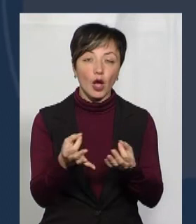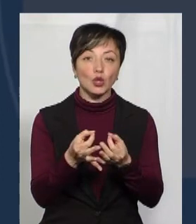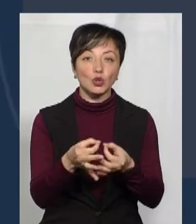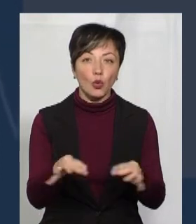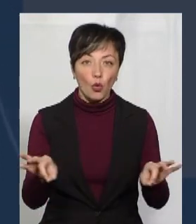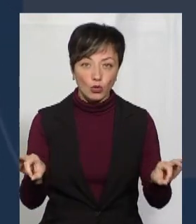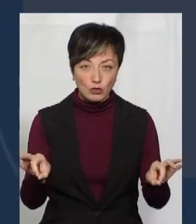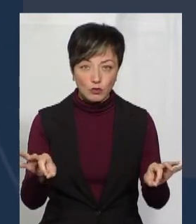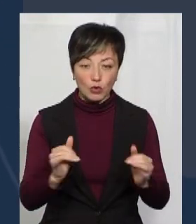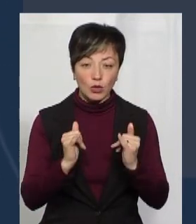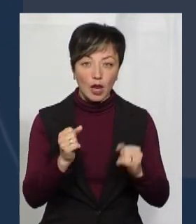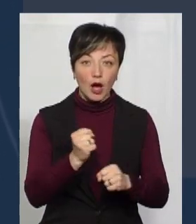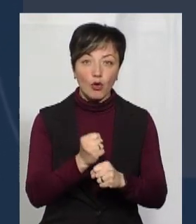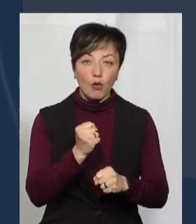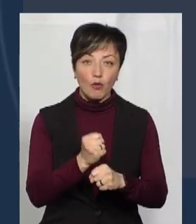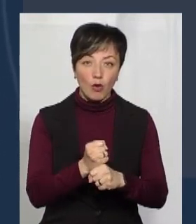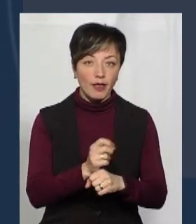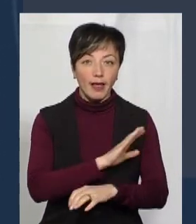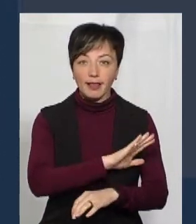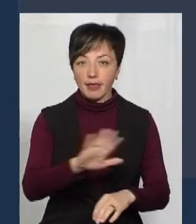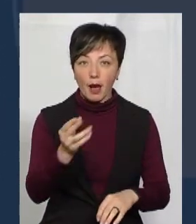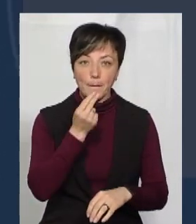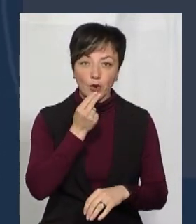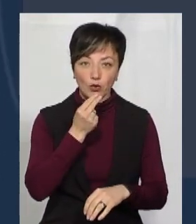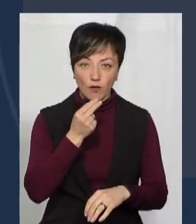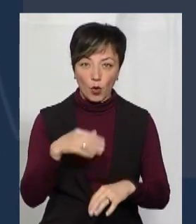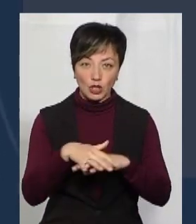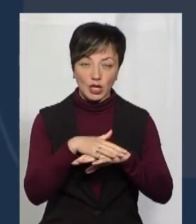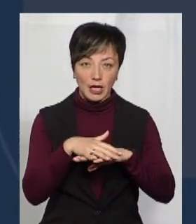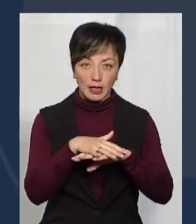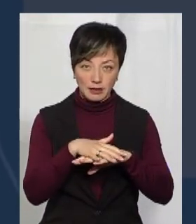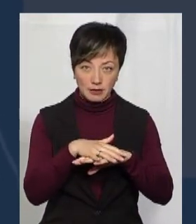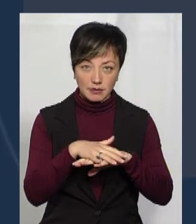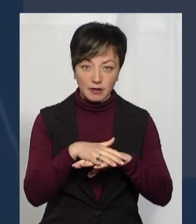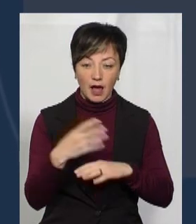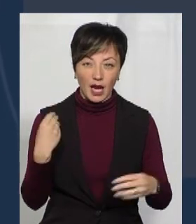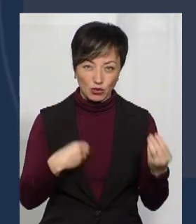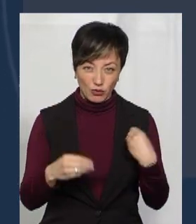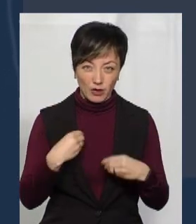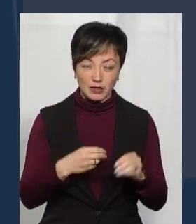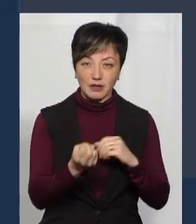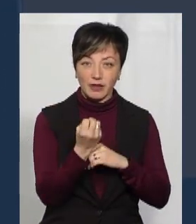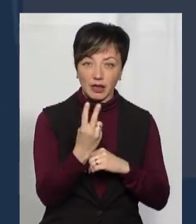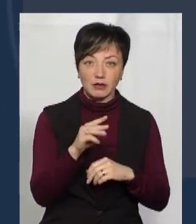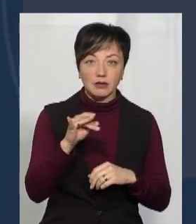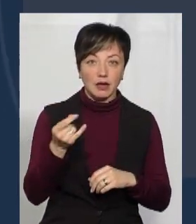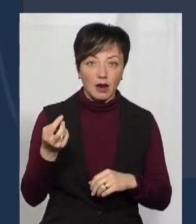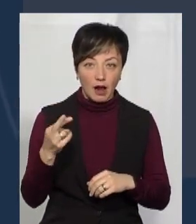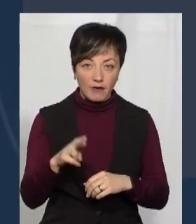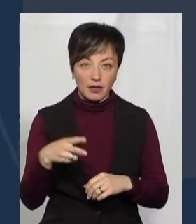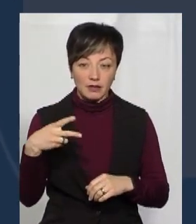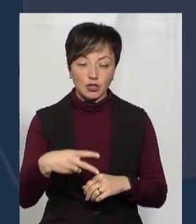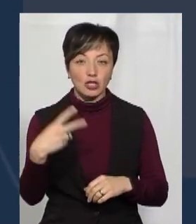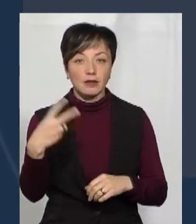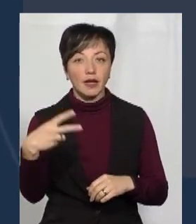для роботи промтоварних ринків, зокрема речових, в регіонах на Хмельниччині з 12 травня 2020